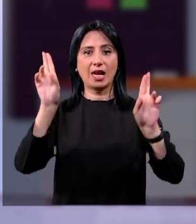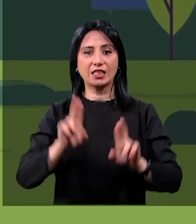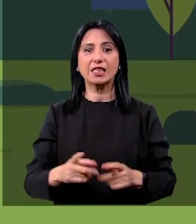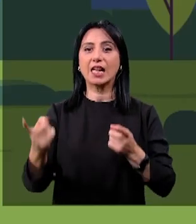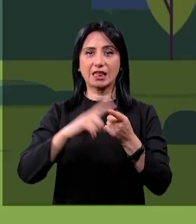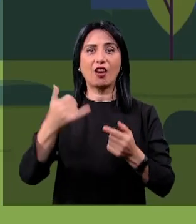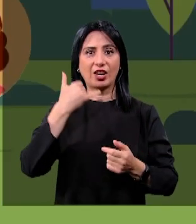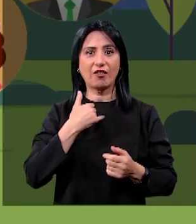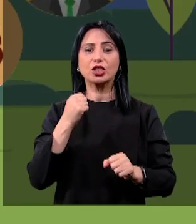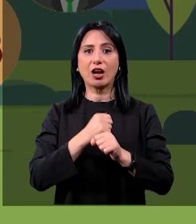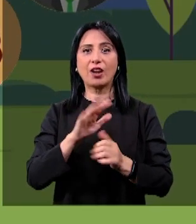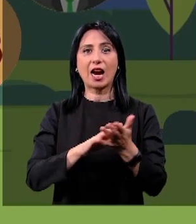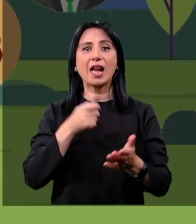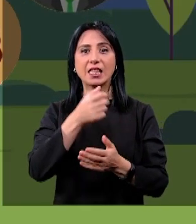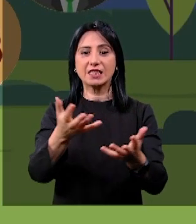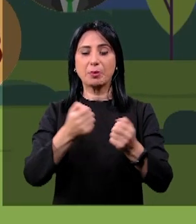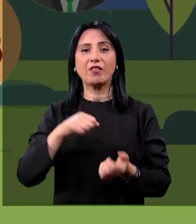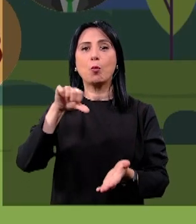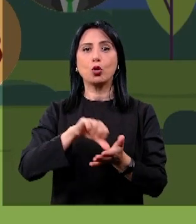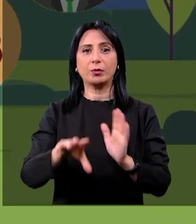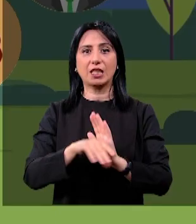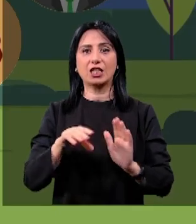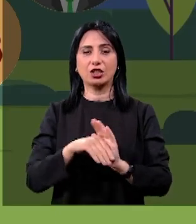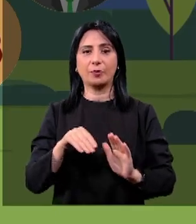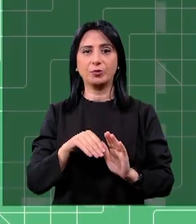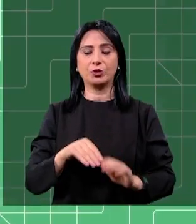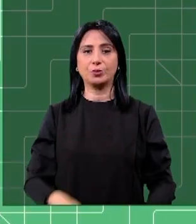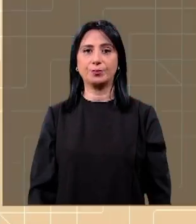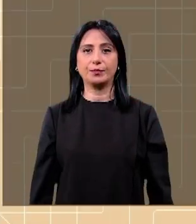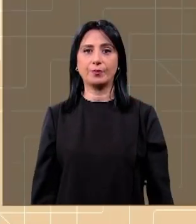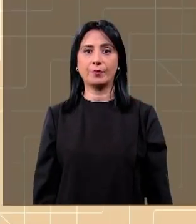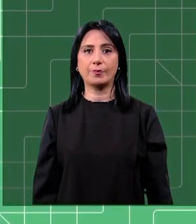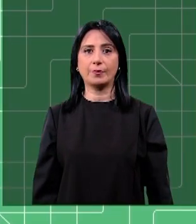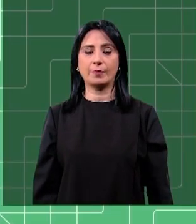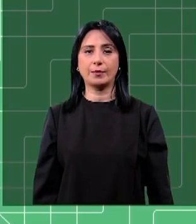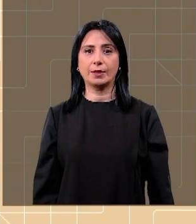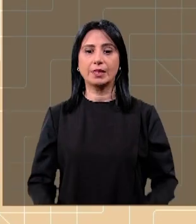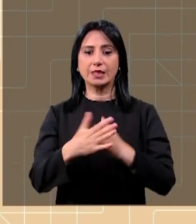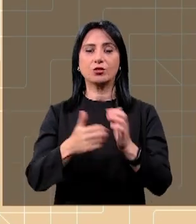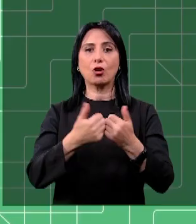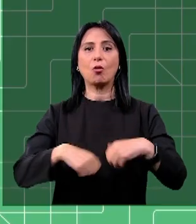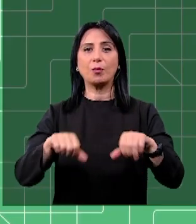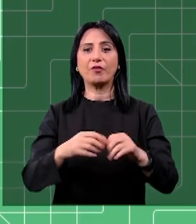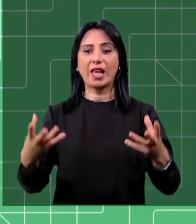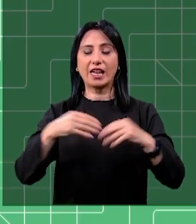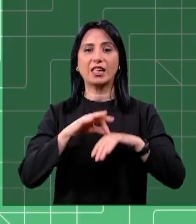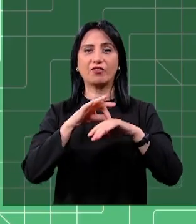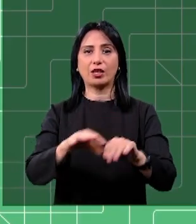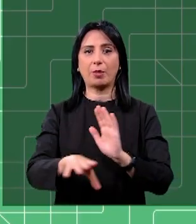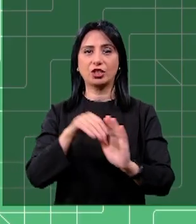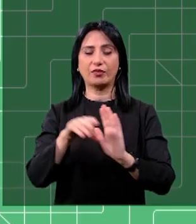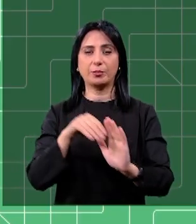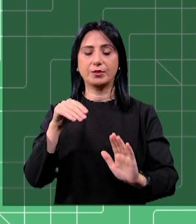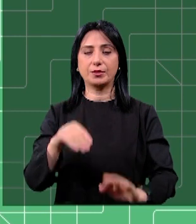pandemiya ilə əlaqəli qaydalara riayət etsinlər. Bizimlə əlaqə saxlayın, müraciət edin və seçkilərdə iştirak edin. MSK –